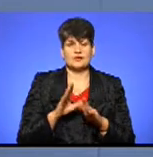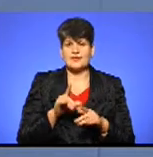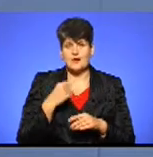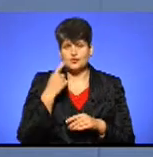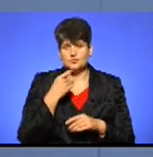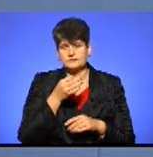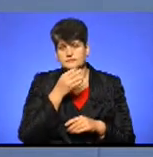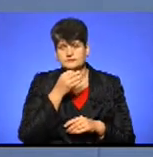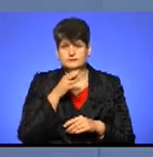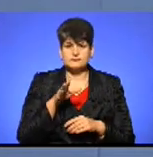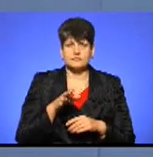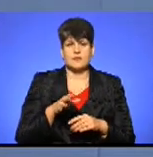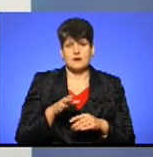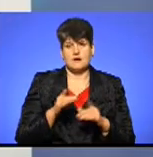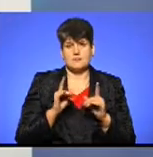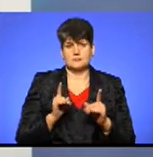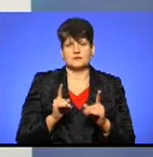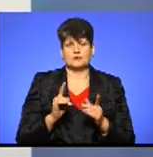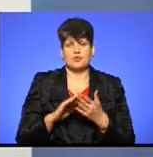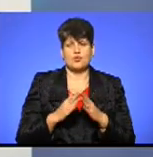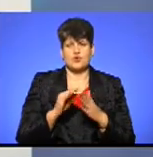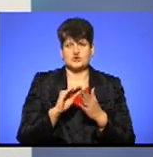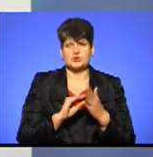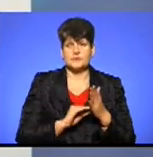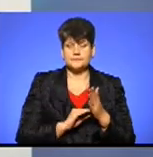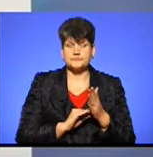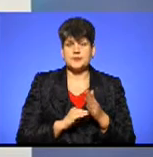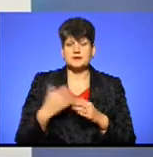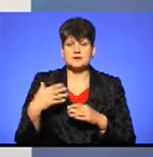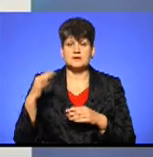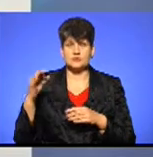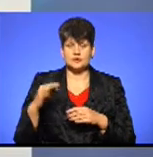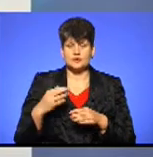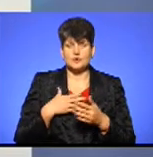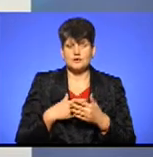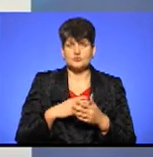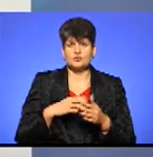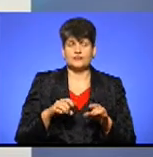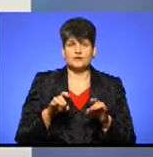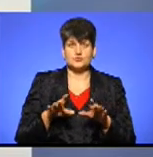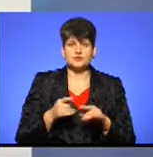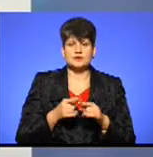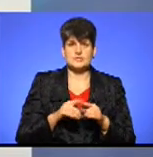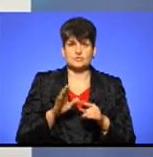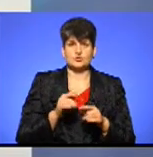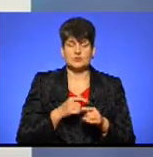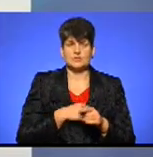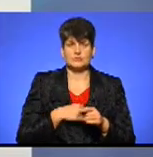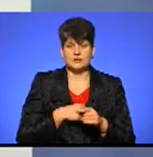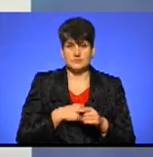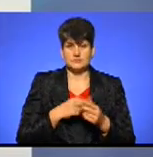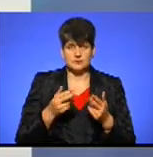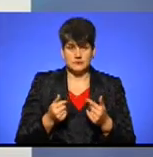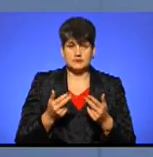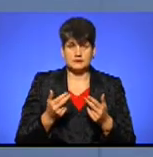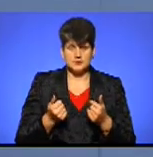симпатій, антипатій, в межах тільки положення. Тобто цих 50% від громадськості було однозначно вирішено, що це буде з депутатського корпусу, будуть депутатами, правильно?